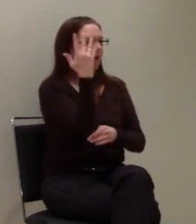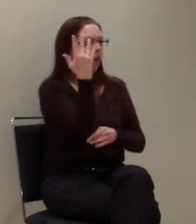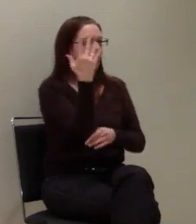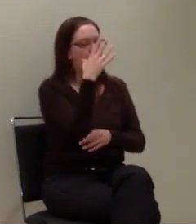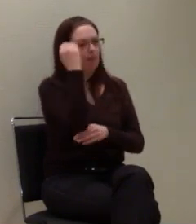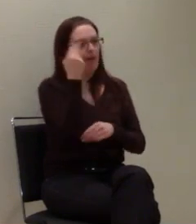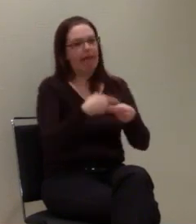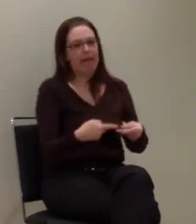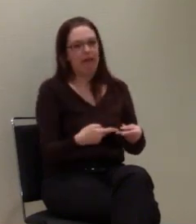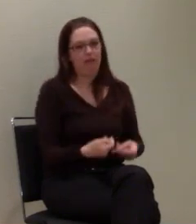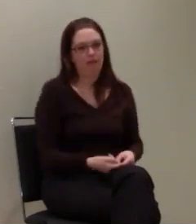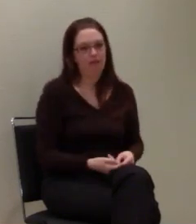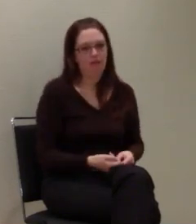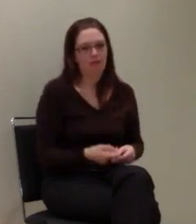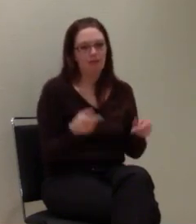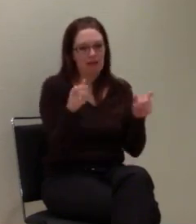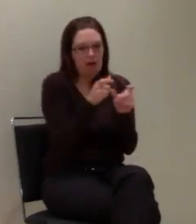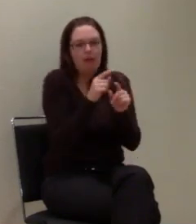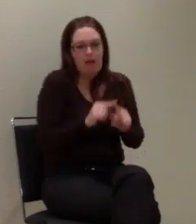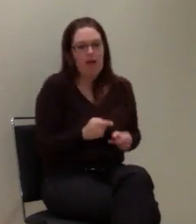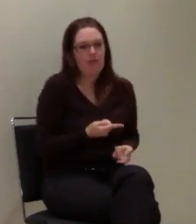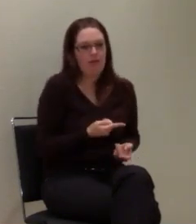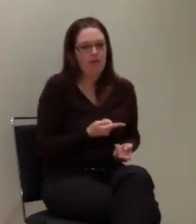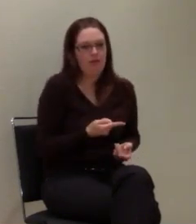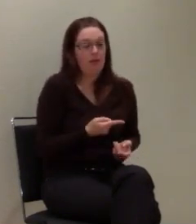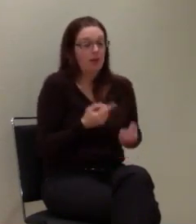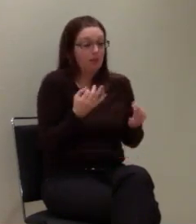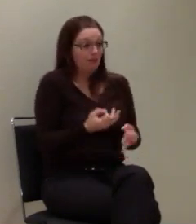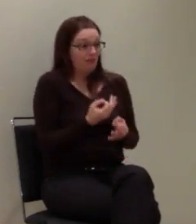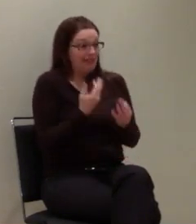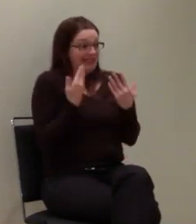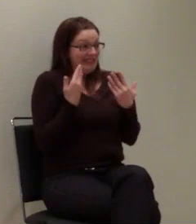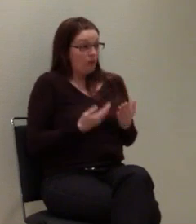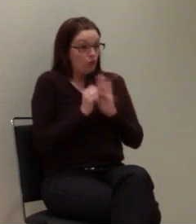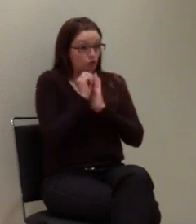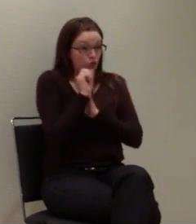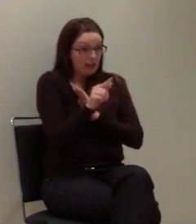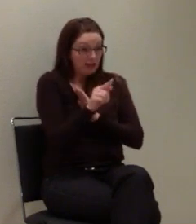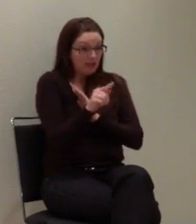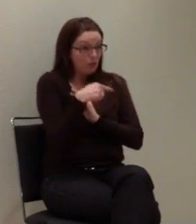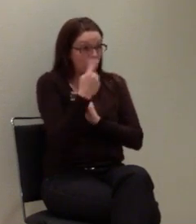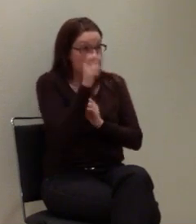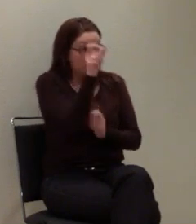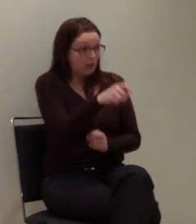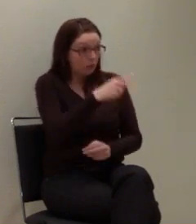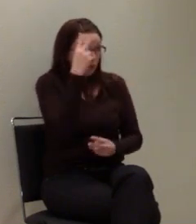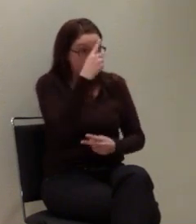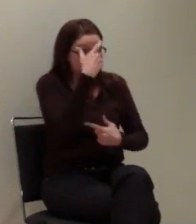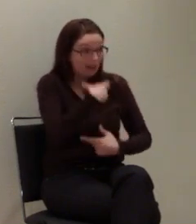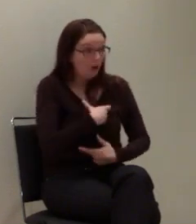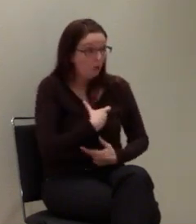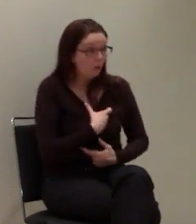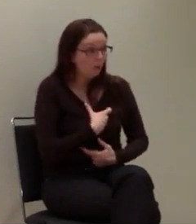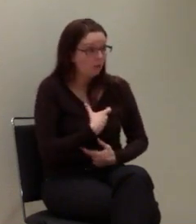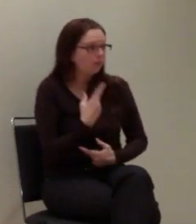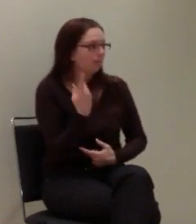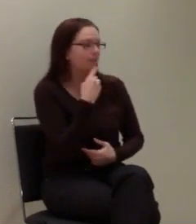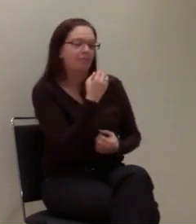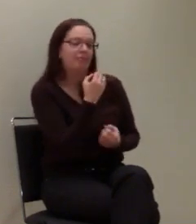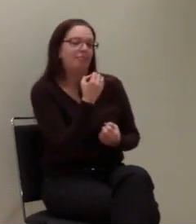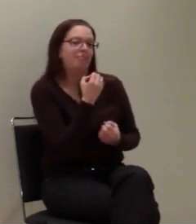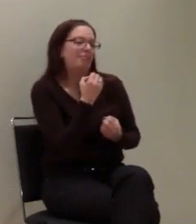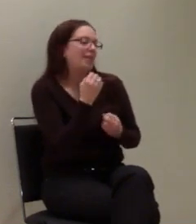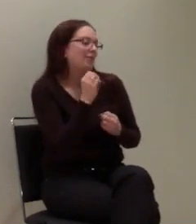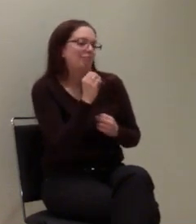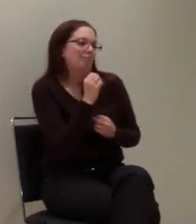der dieses SMS empfängt, auf seinem Monitor es entsprechend verstehen? Da ist auf jeden Fall Schulungsaufwand auf